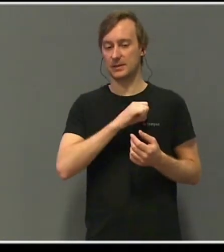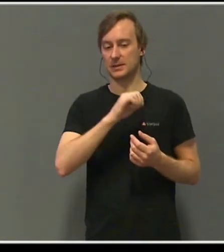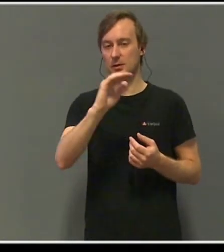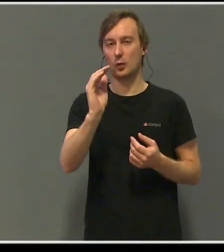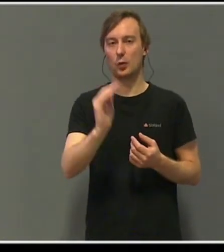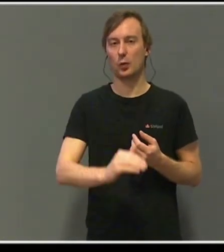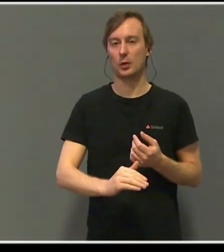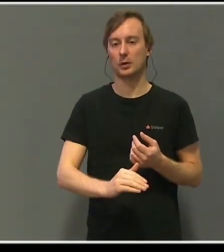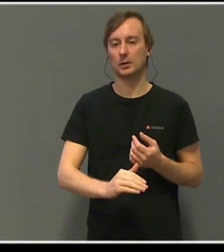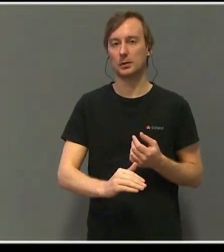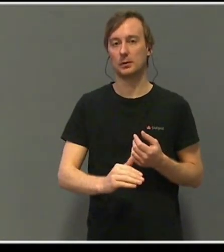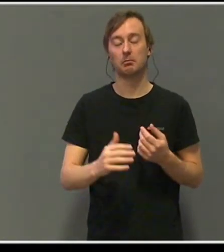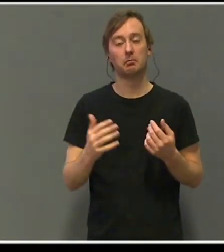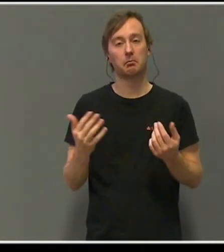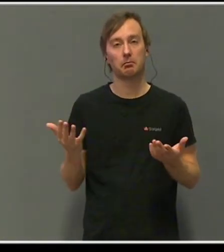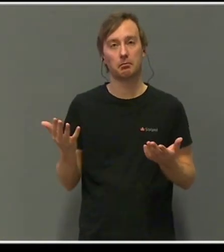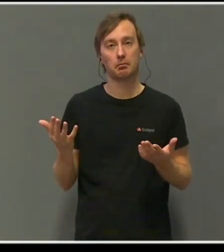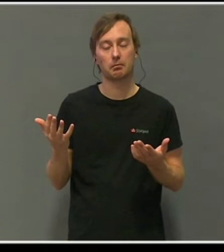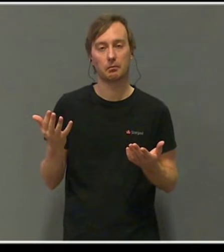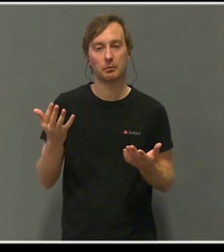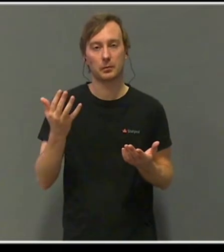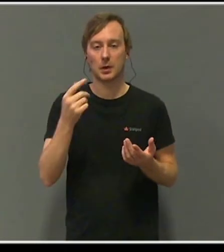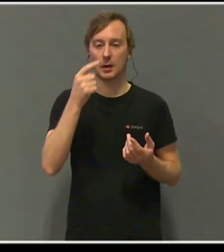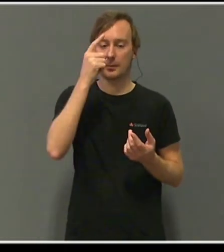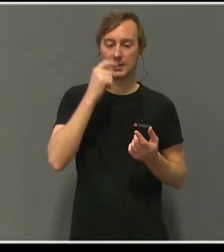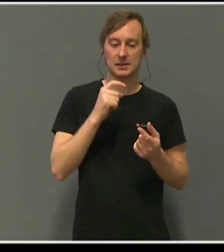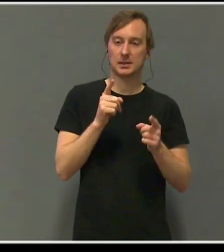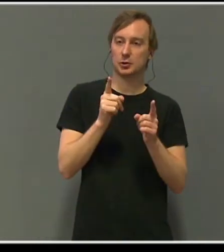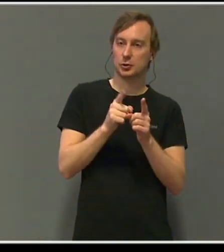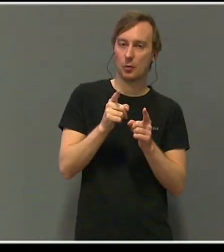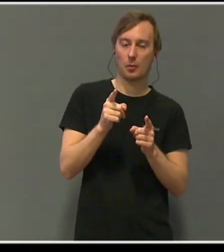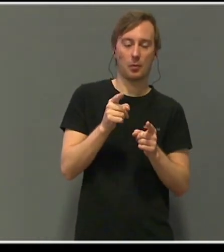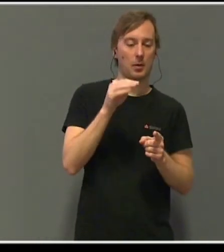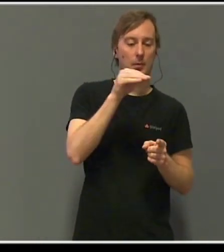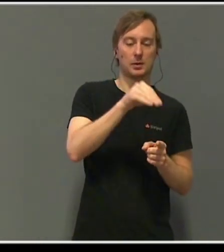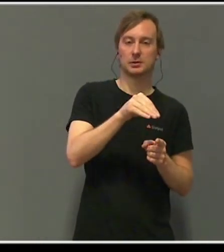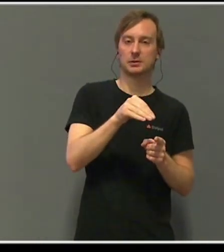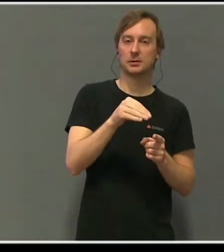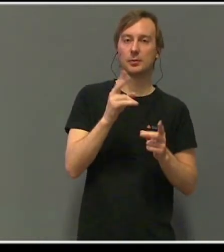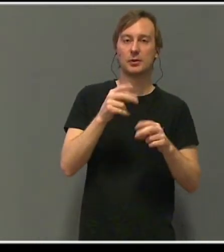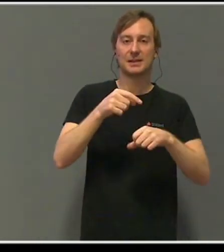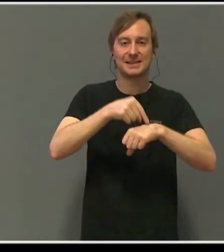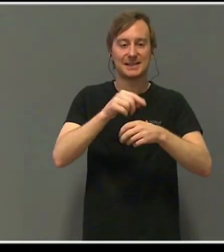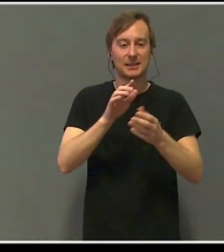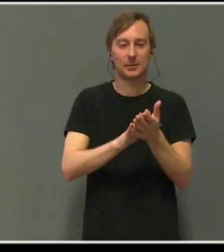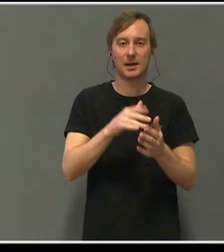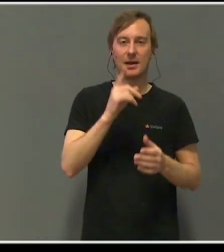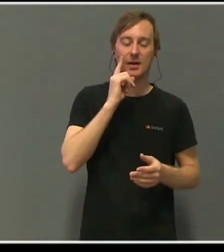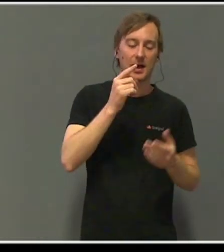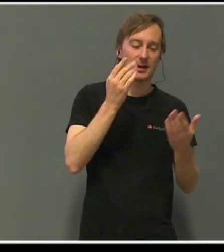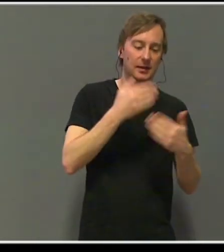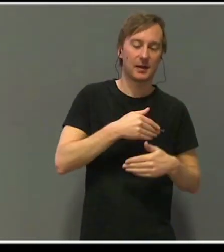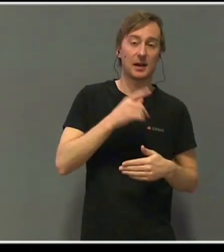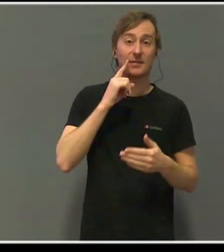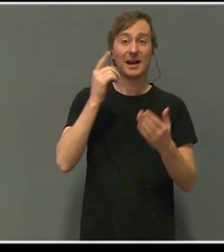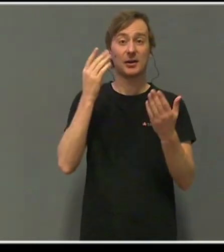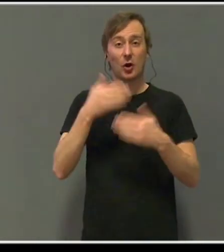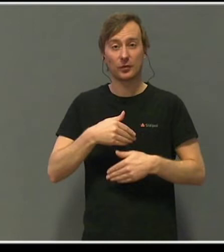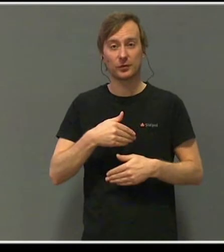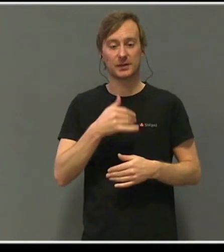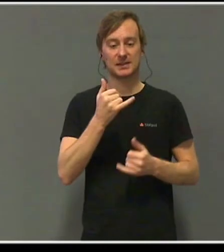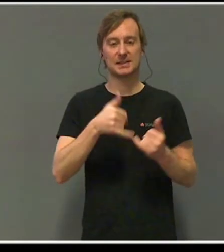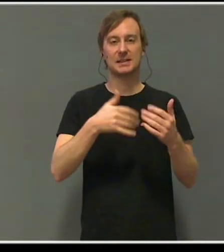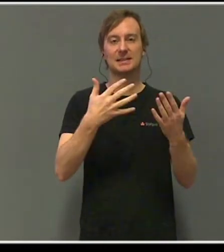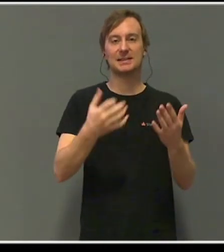menneskene som Mats hadde tilbrakt tid sammen med hver eneste kveld og hver eneste natt de siste ti årene.